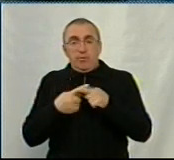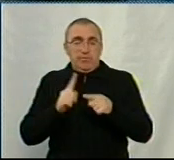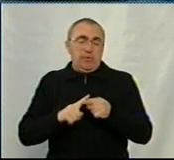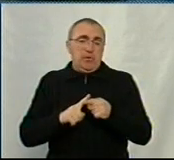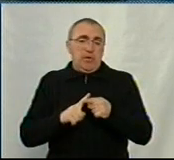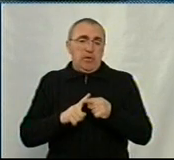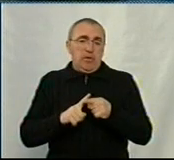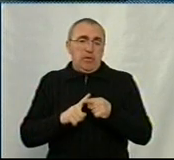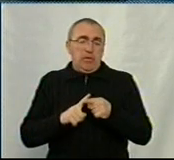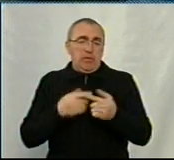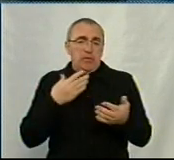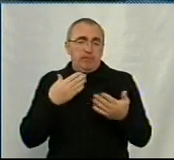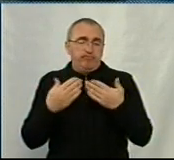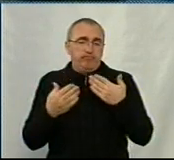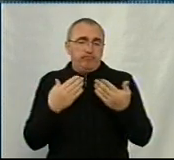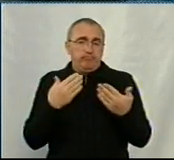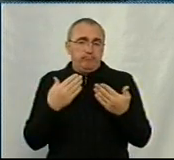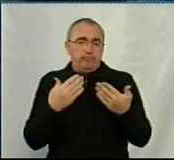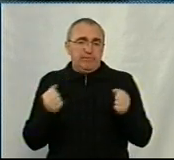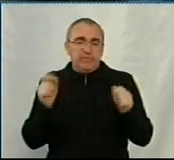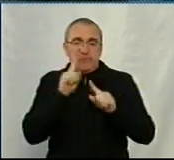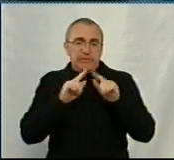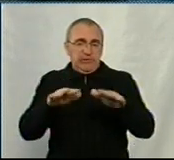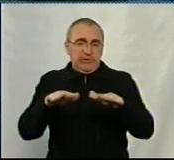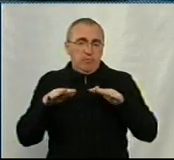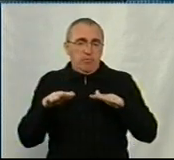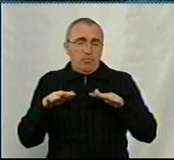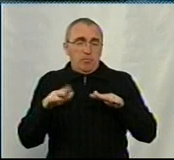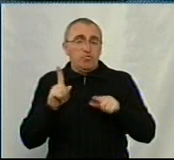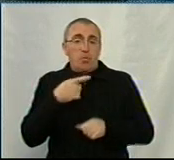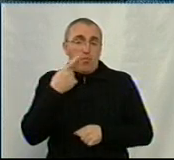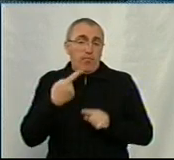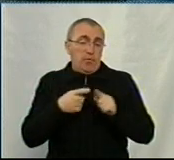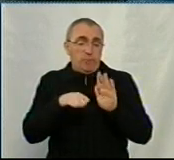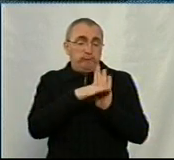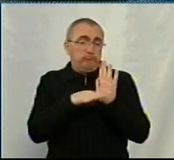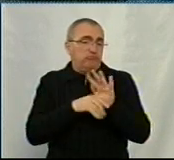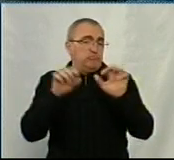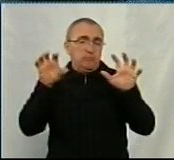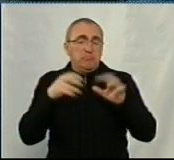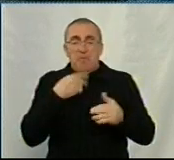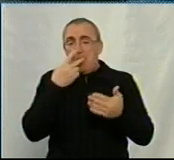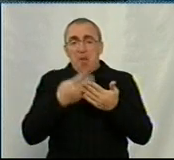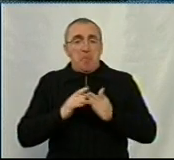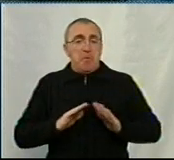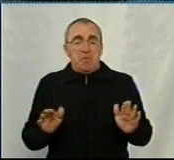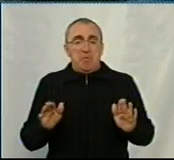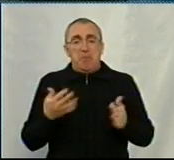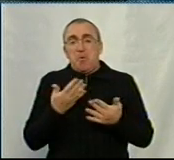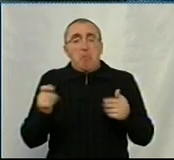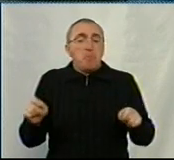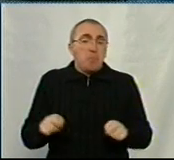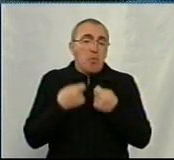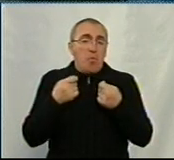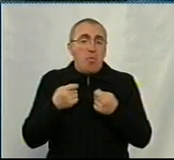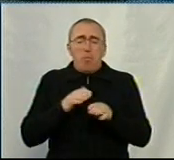зібрань. Ось що говорить закон, тому я не вбачаю ніяких порушень